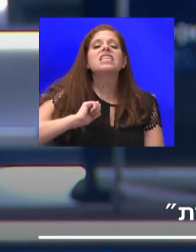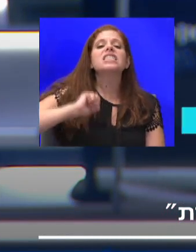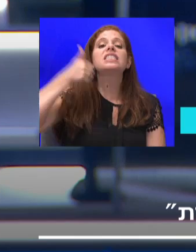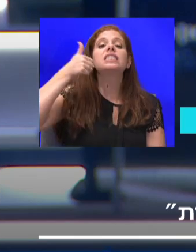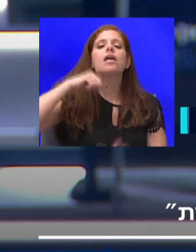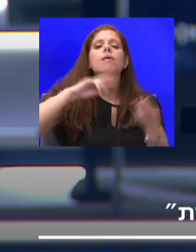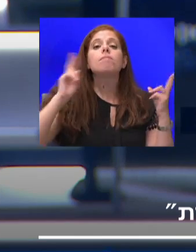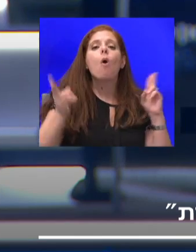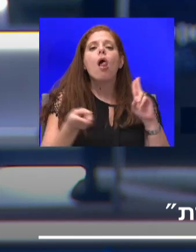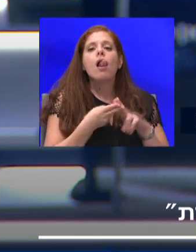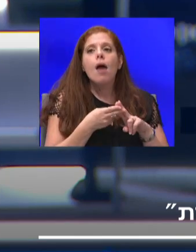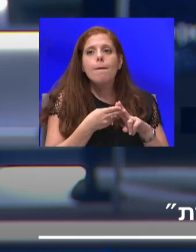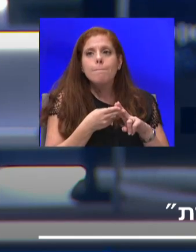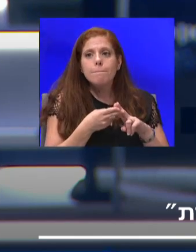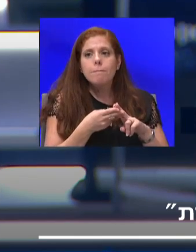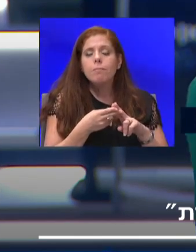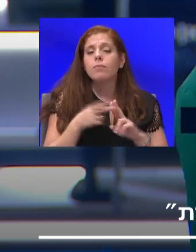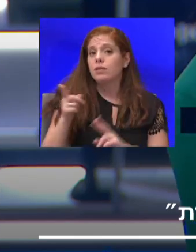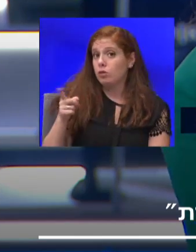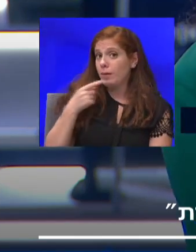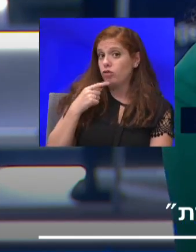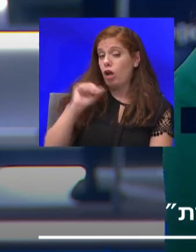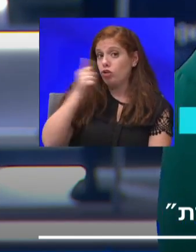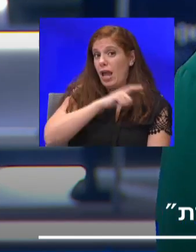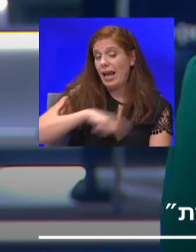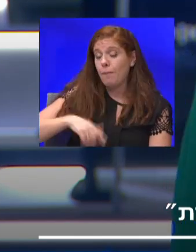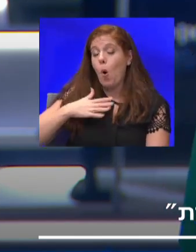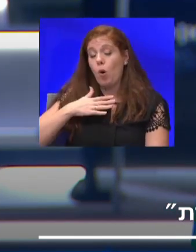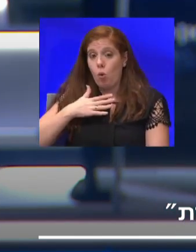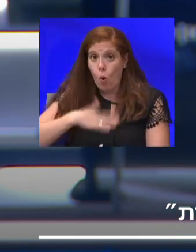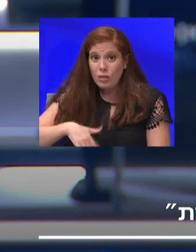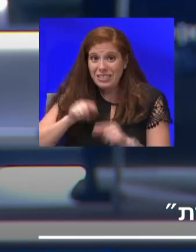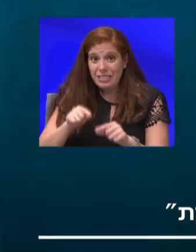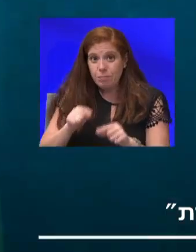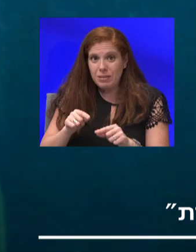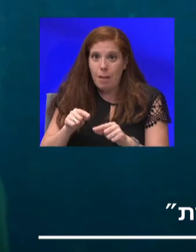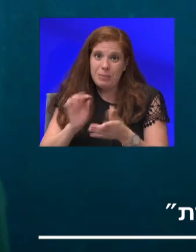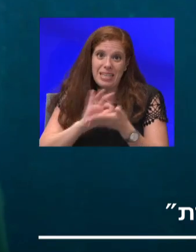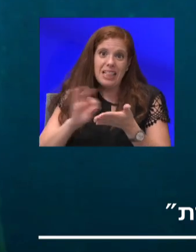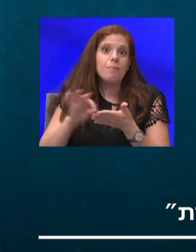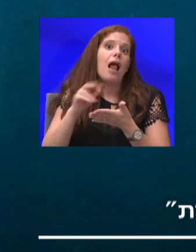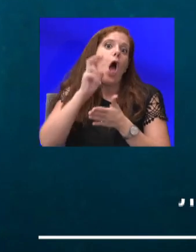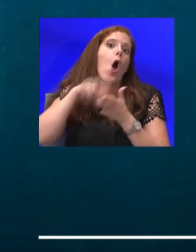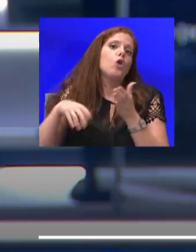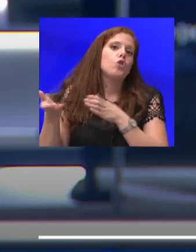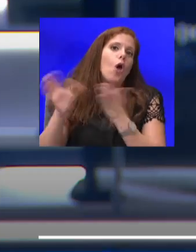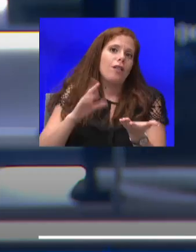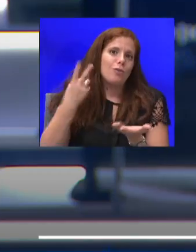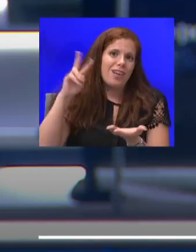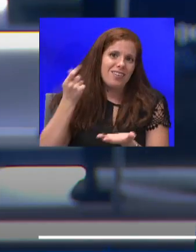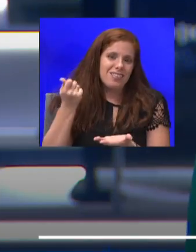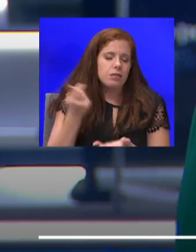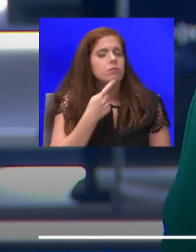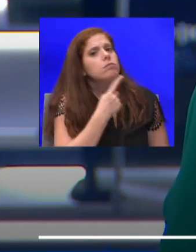אחת שראשי הערים רוצים את המשרדים האלה, כי הם מכניסים להם יותר ארנון, הם יגורו בהם אנשים, ושאמור פחות ארנון. לשנות, זה הרבה יותר קל מאשר לפתור את